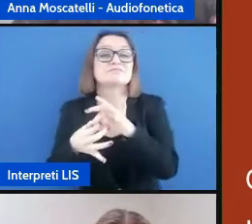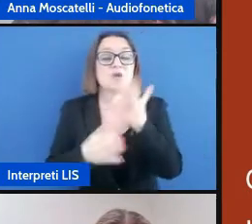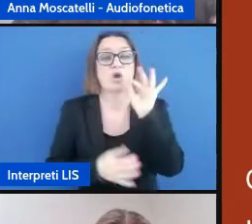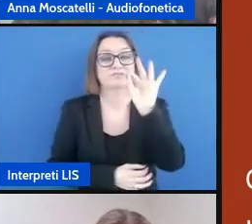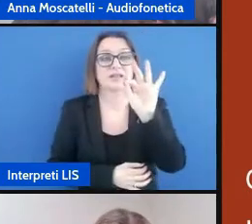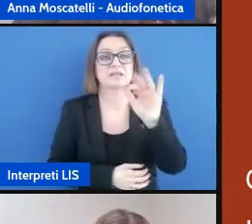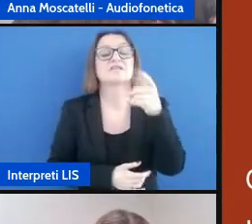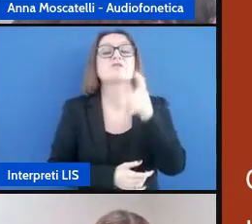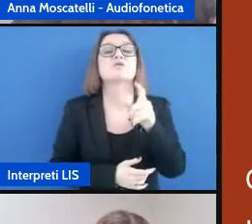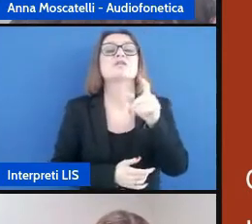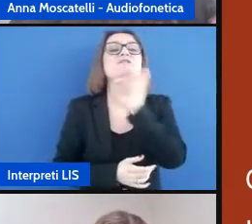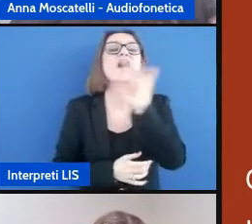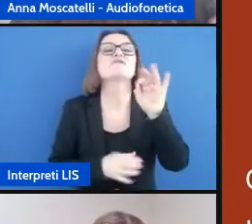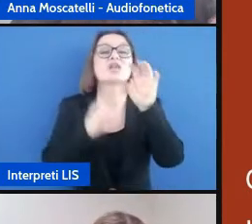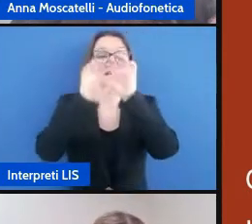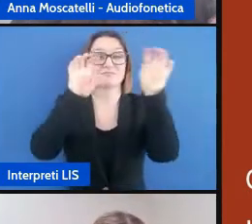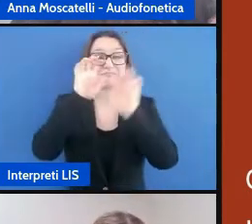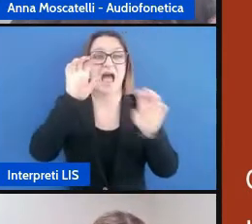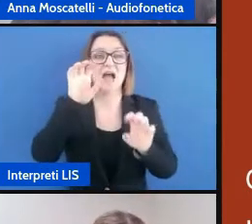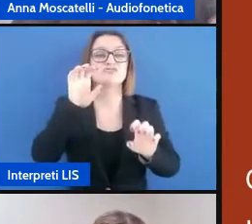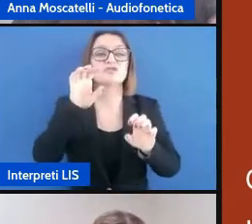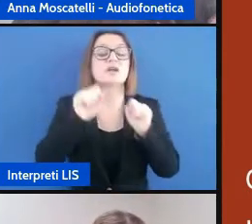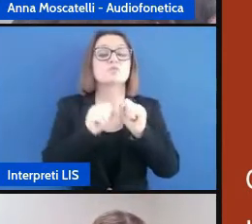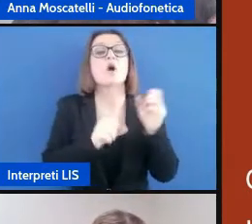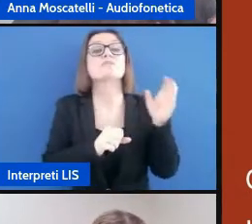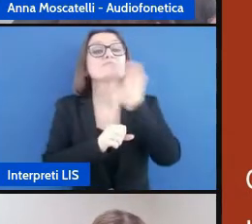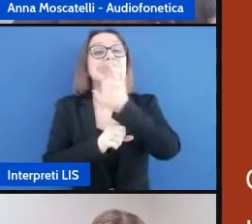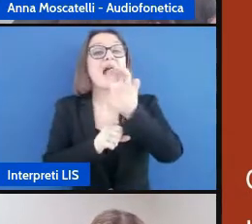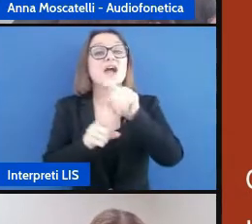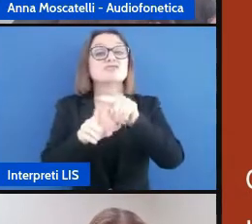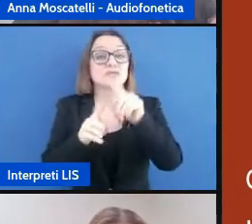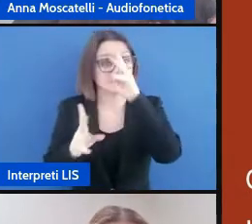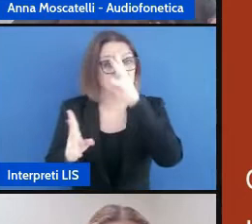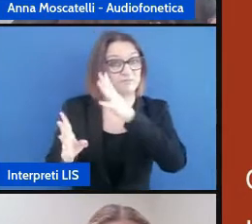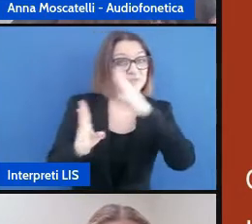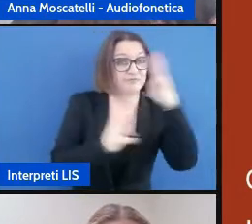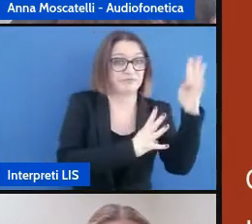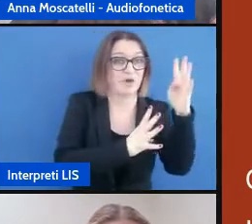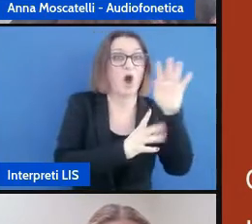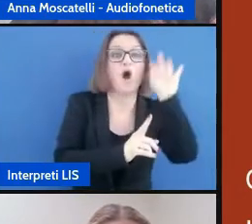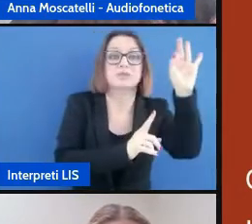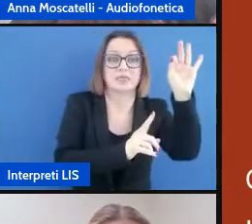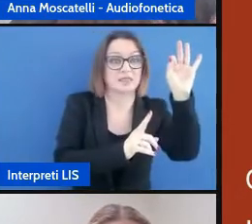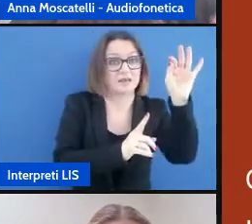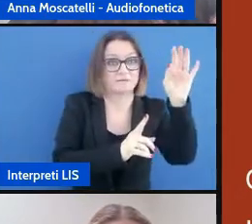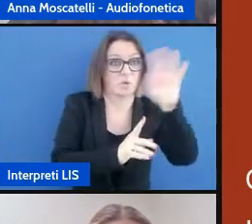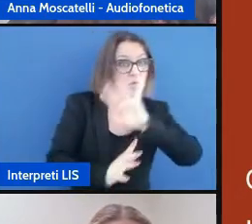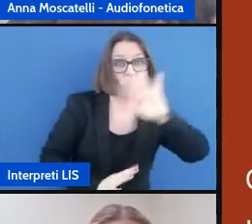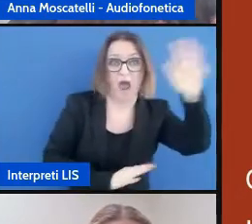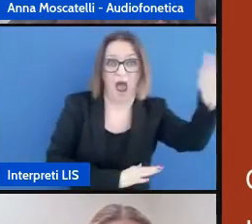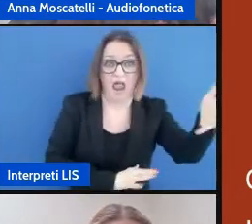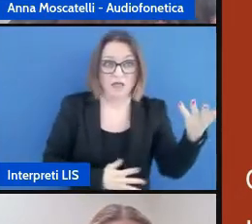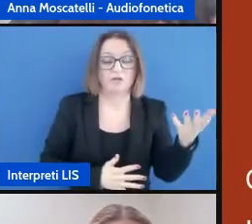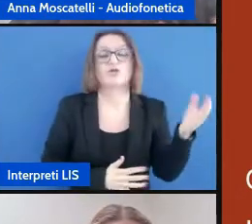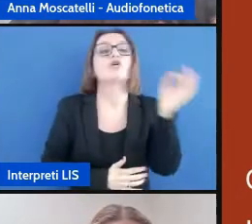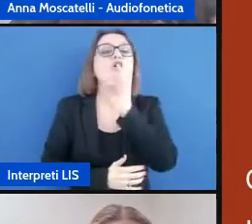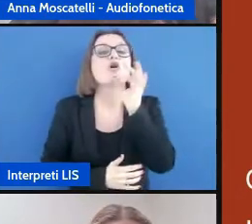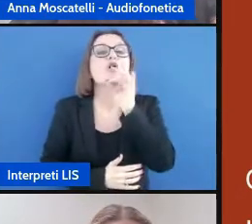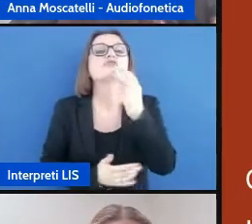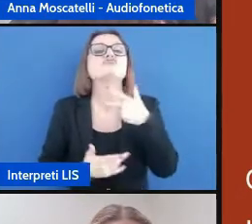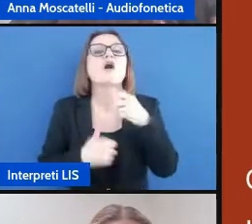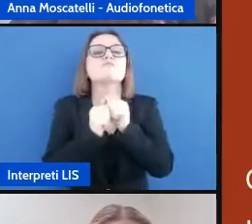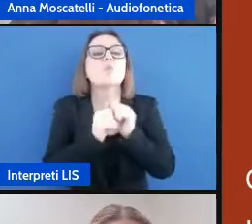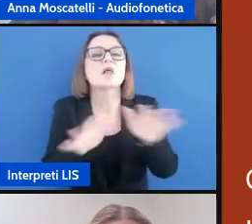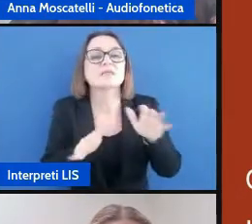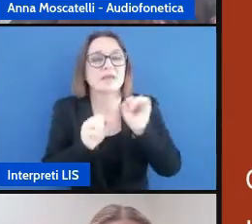semplice immagine potrebbe essere fuorviante rispetto all'obiettivo che noi ci poniamo utilizzare alcuni mezzi multimediali